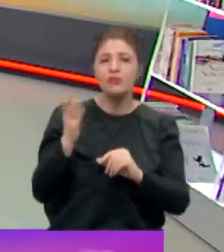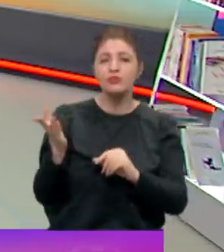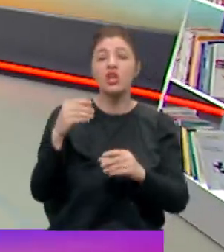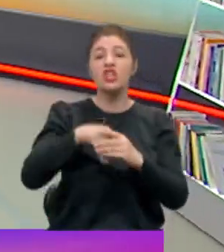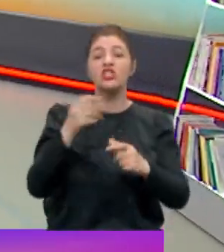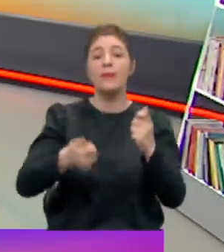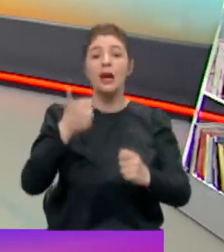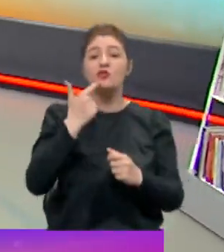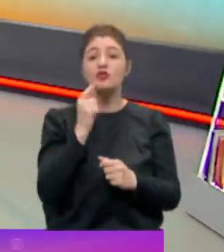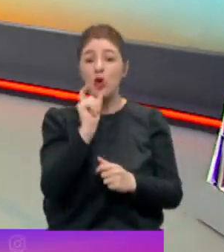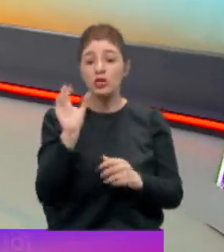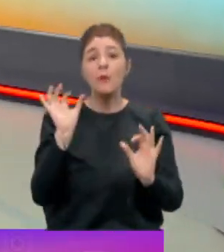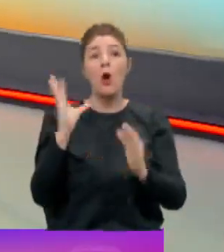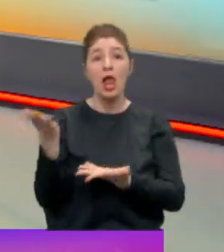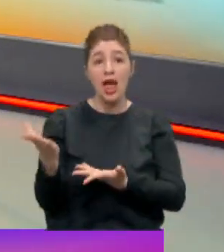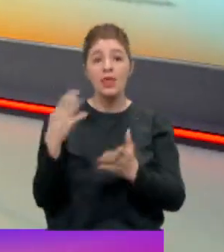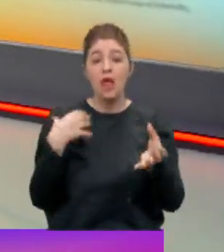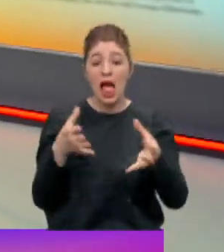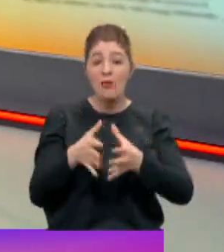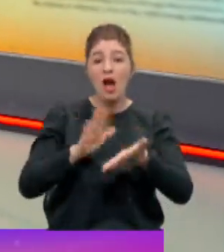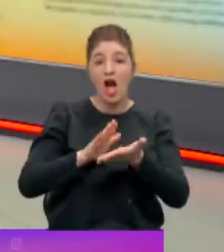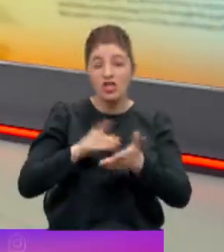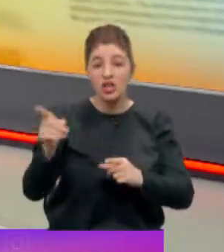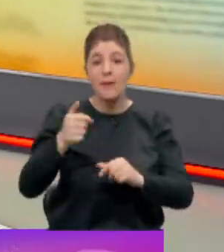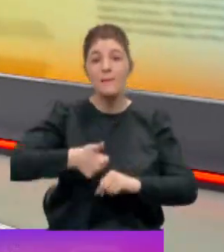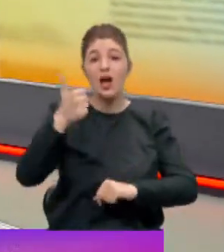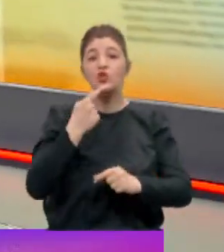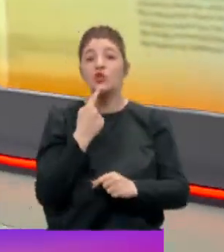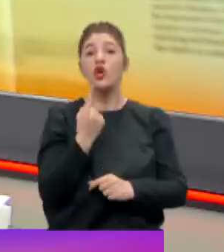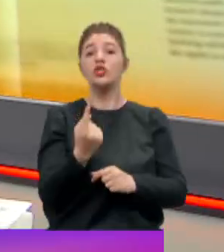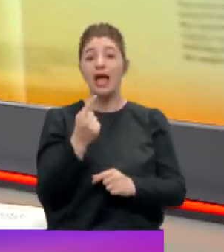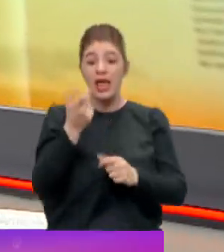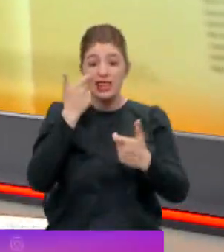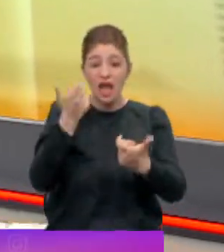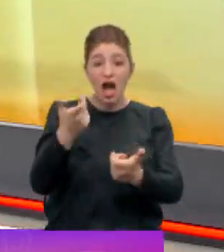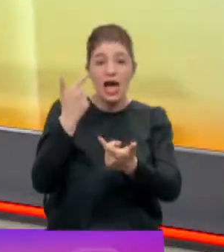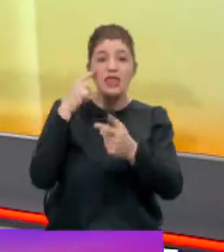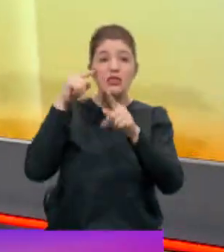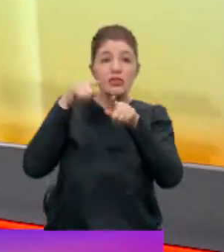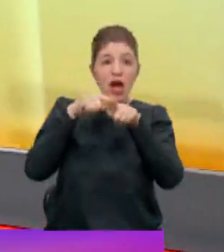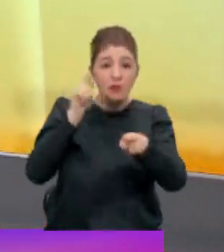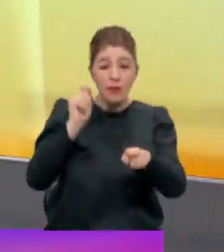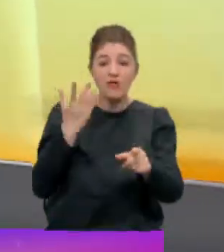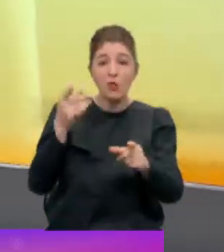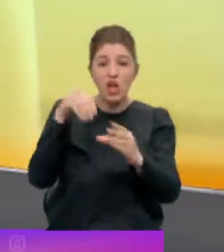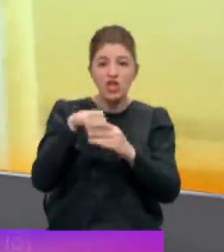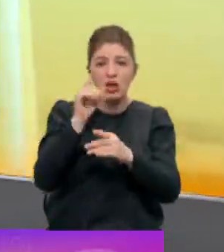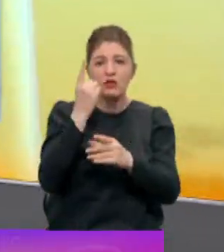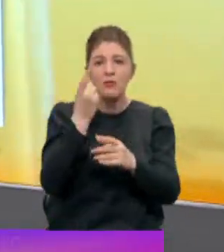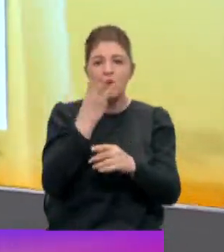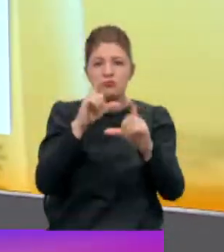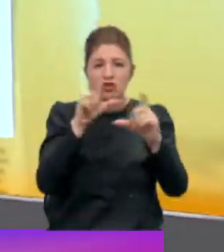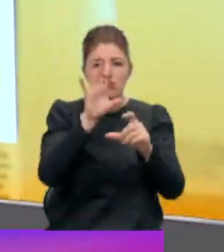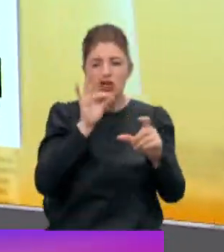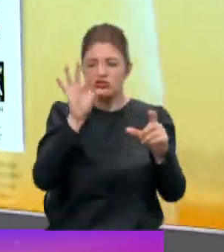İçişleri Bakanı'nın sözleri böyleydi. Ekip arkadaşlarım, bakanın sözlerini dikkatle takip ettiler ve böyle içinden pek çok